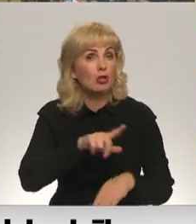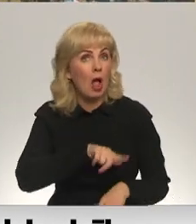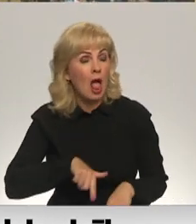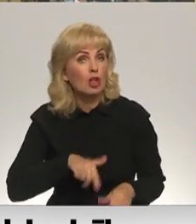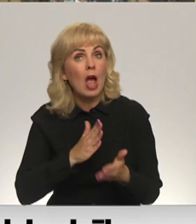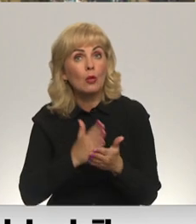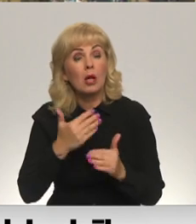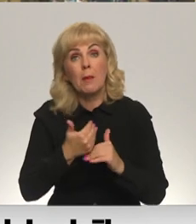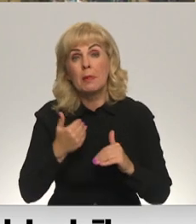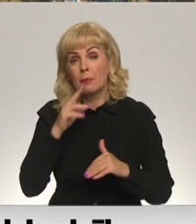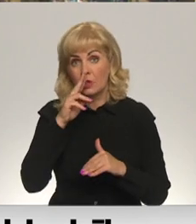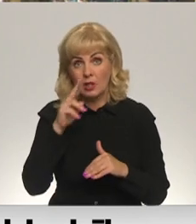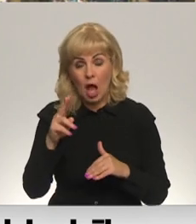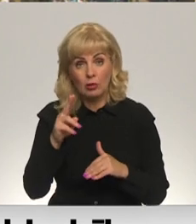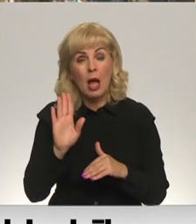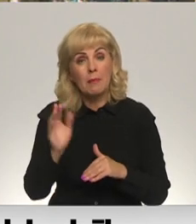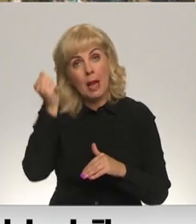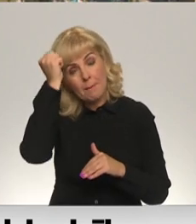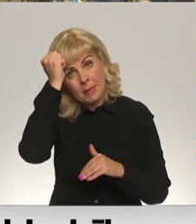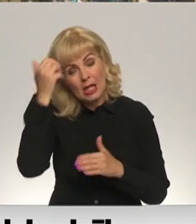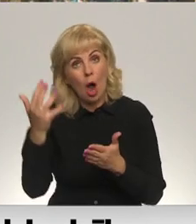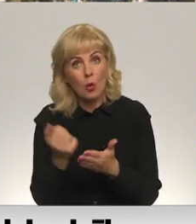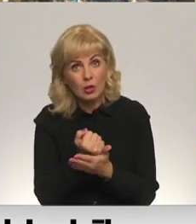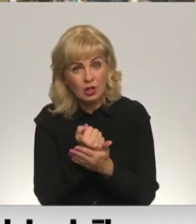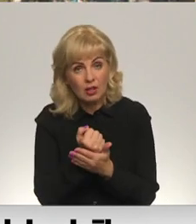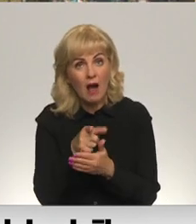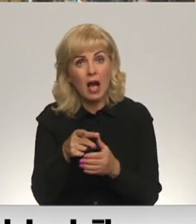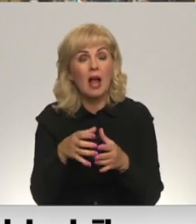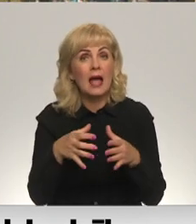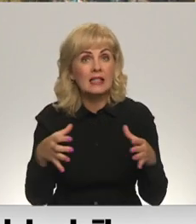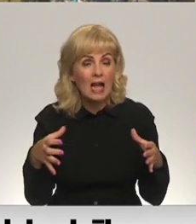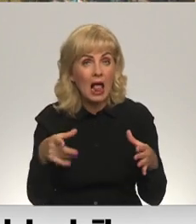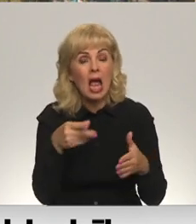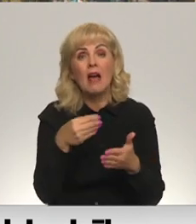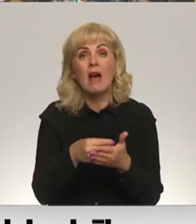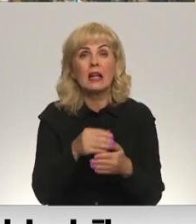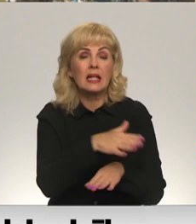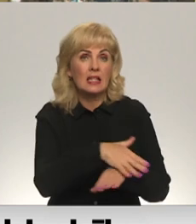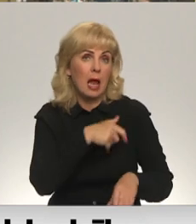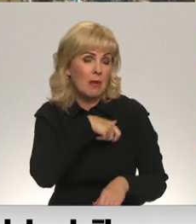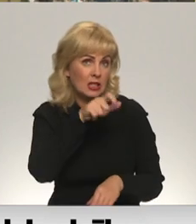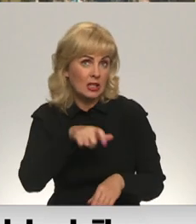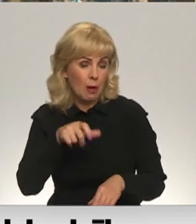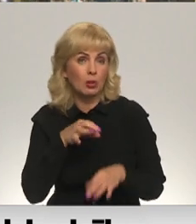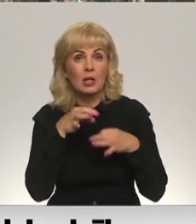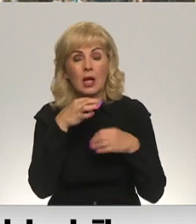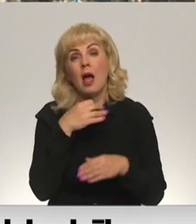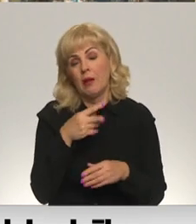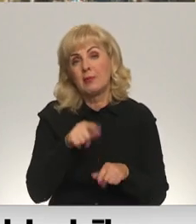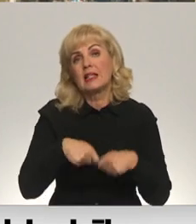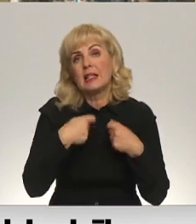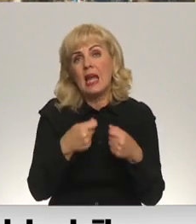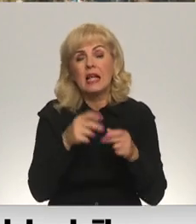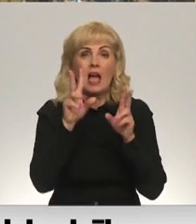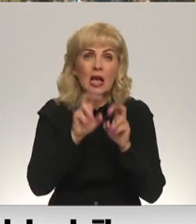notikumus pirms nedēļas pie pieminēkļu uzvaras parkā eskalēja. Šādu vērtējumu saimas deputātiem sniedz vairāki eksperti, kur bija